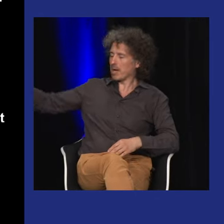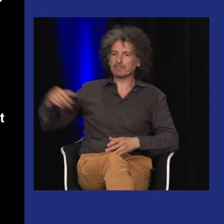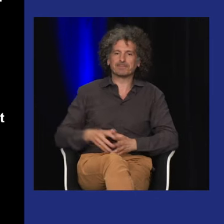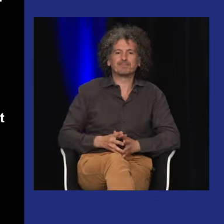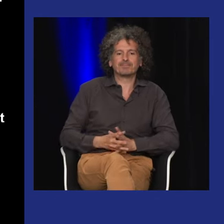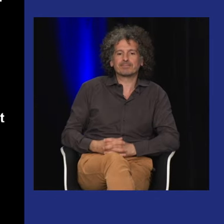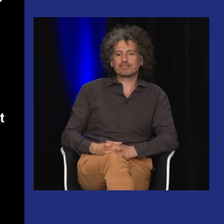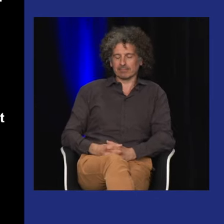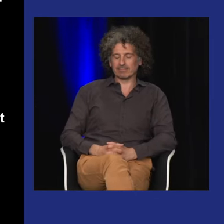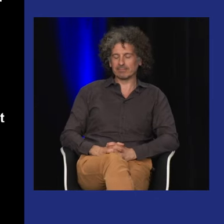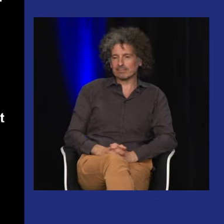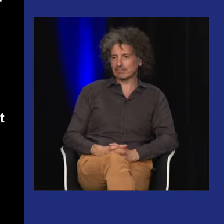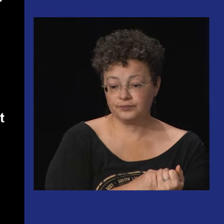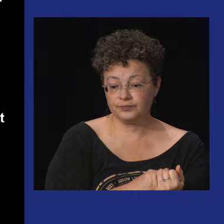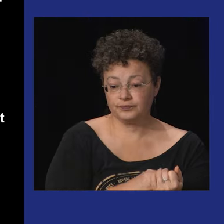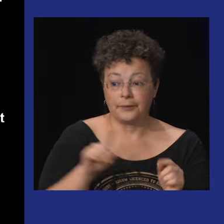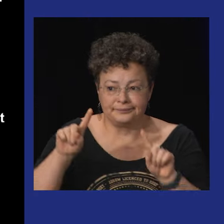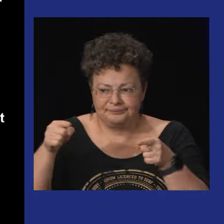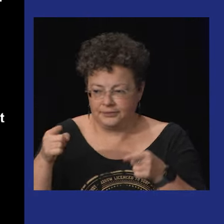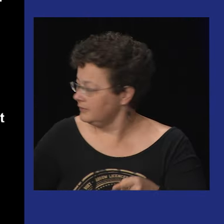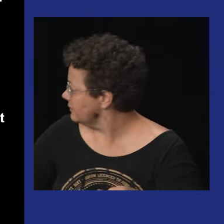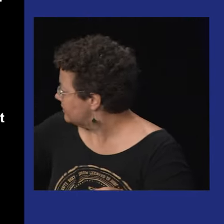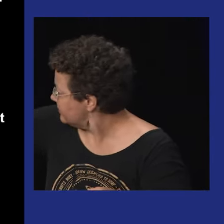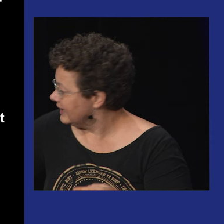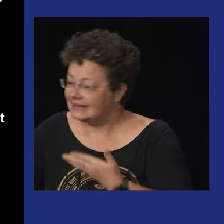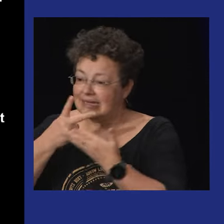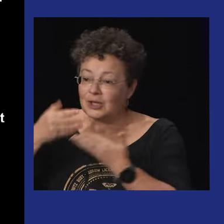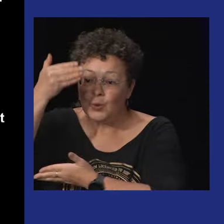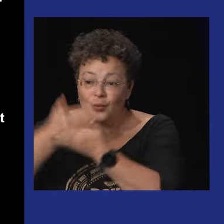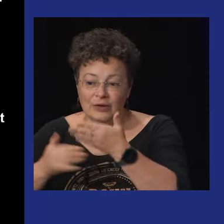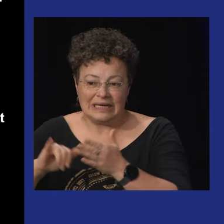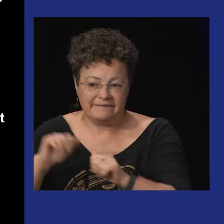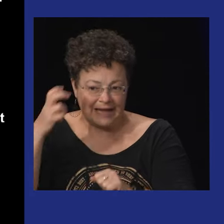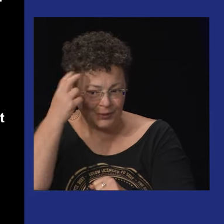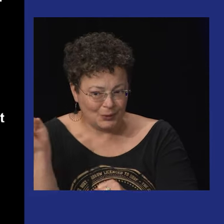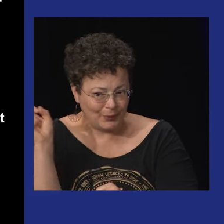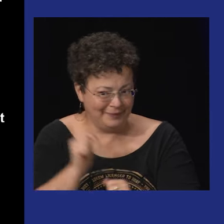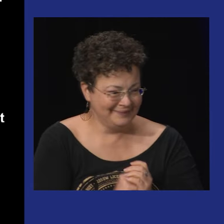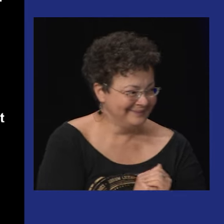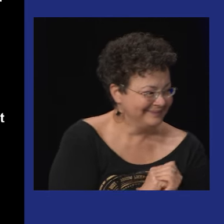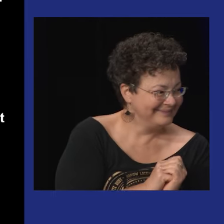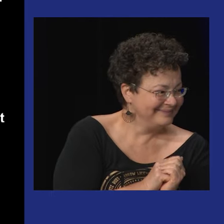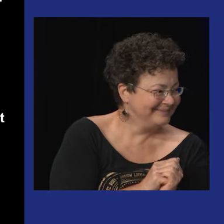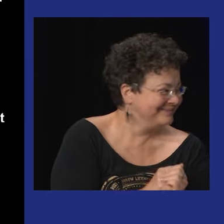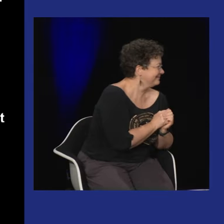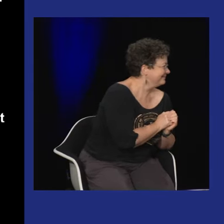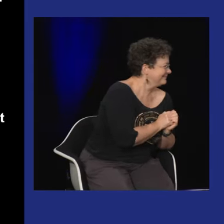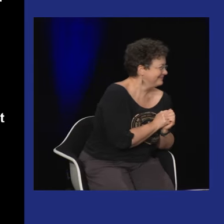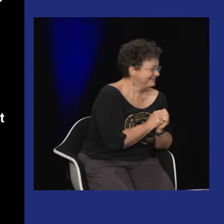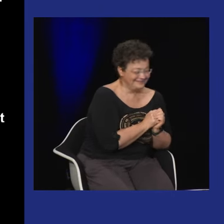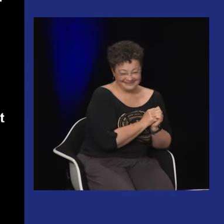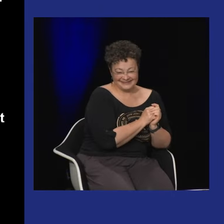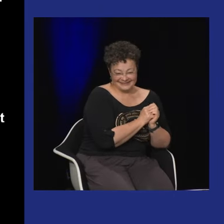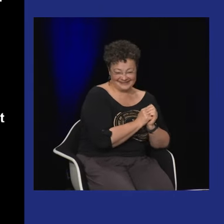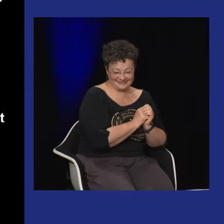aller voir là vous le voyez en bas d'image ce site internet qu'on peut aller visiter et la couverture c'est